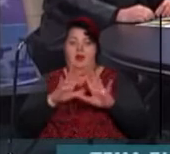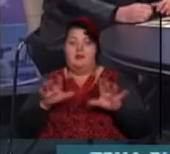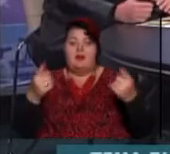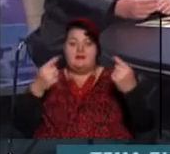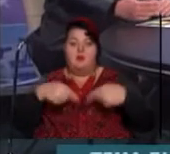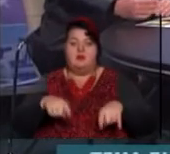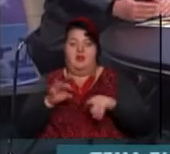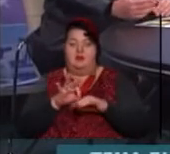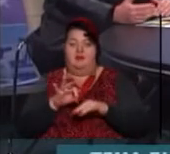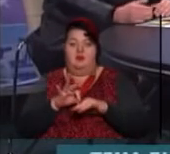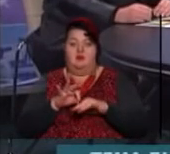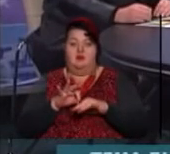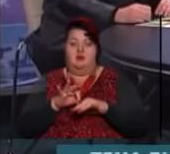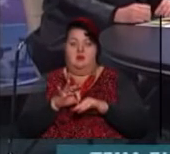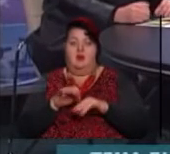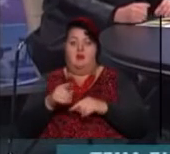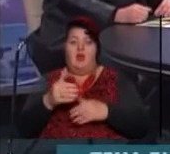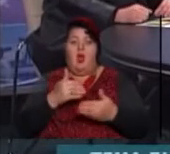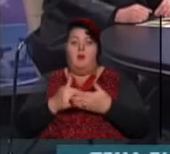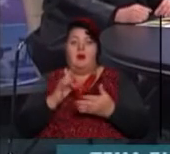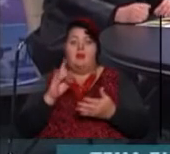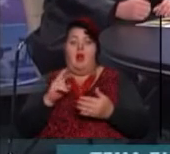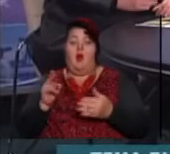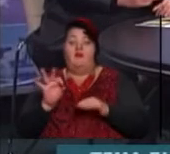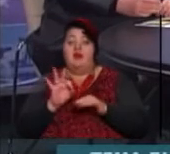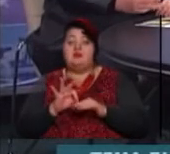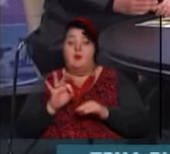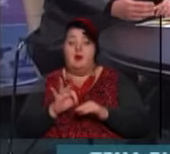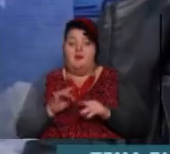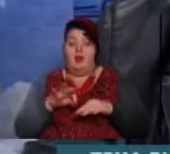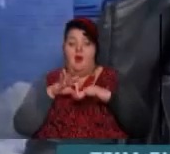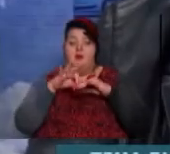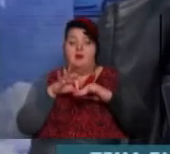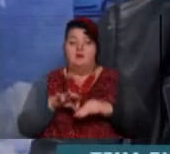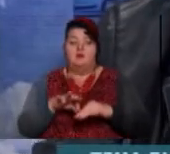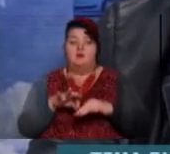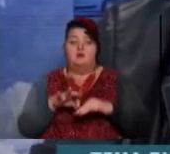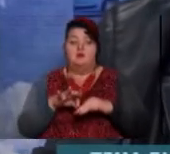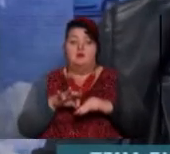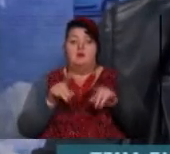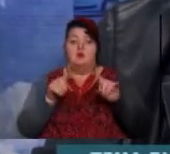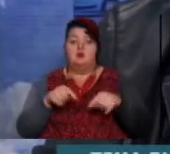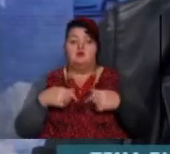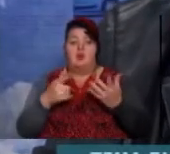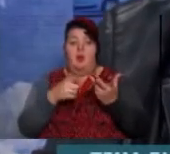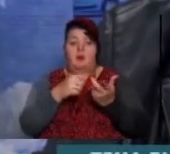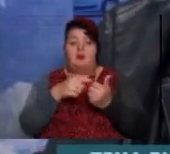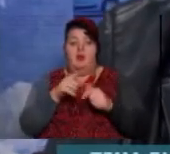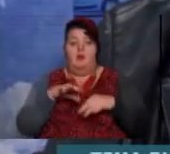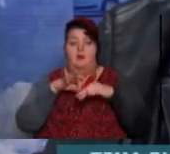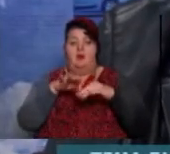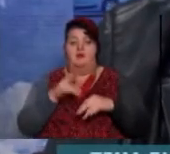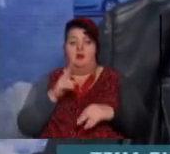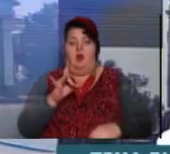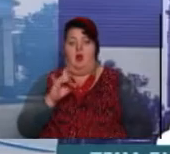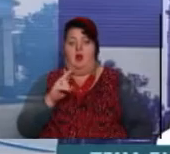ці заболівання, імено предракові заболівання, вони приводять, фонові, предракові, от то, що я перечислил, вони приводять к